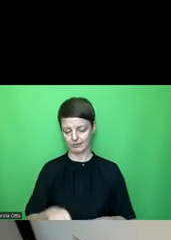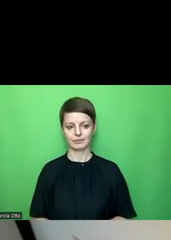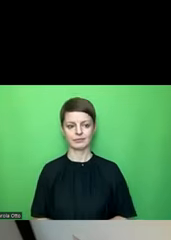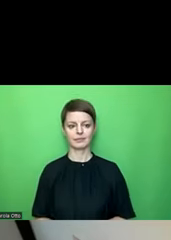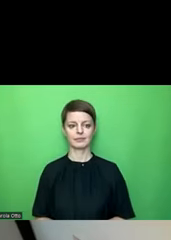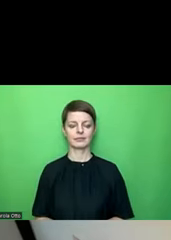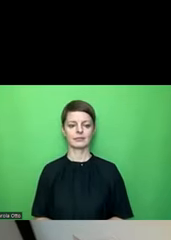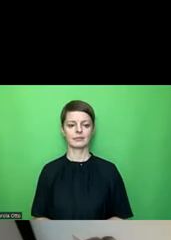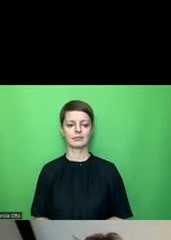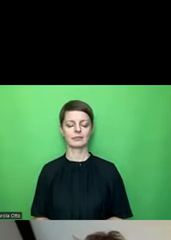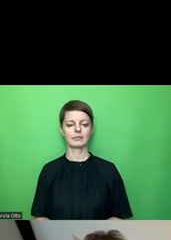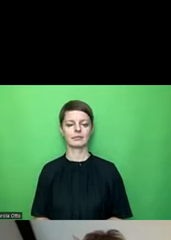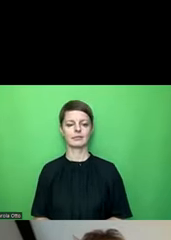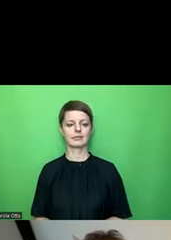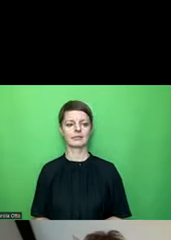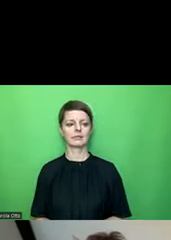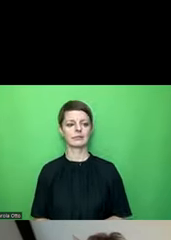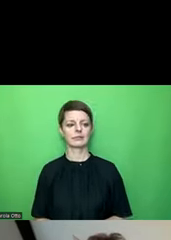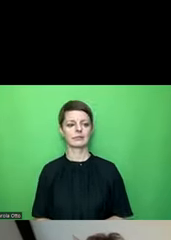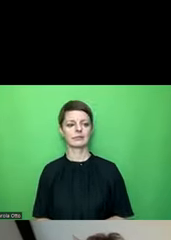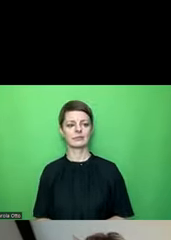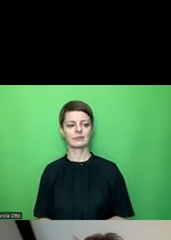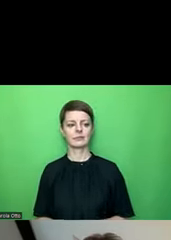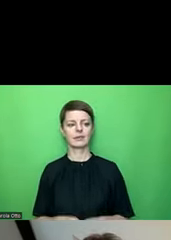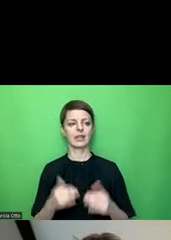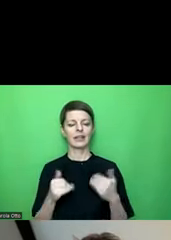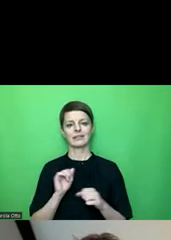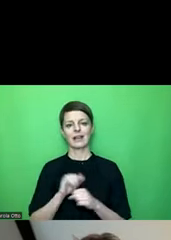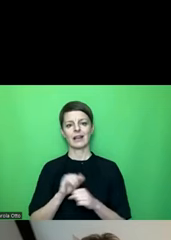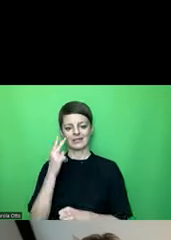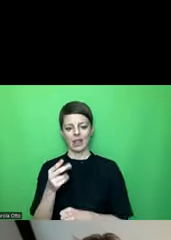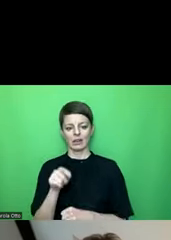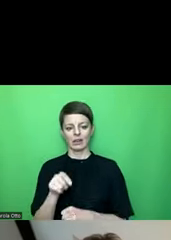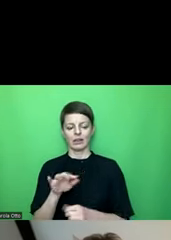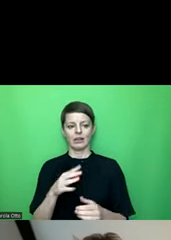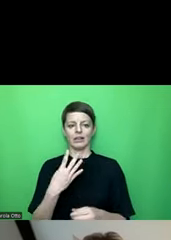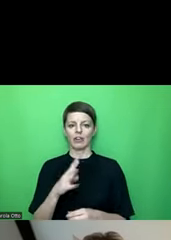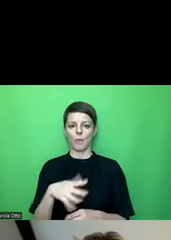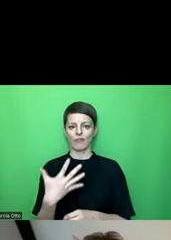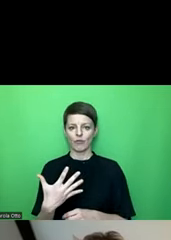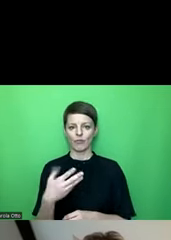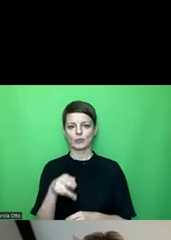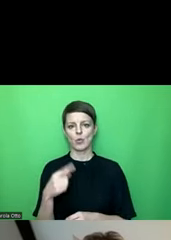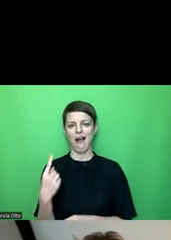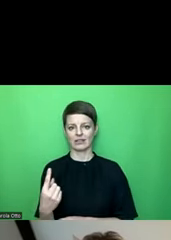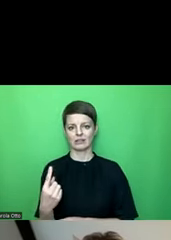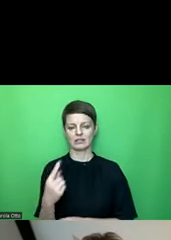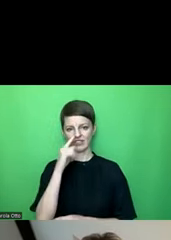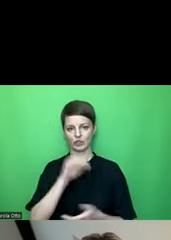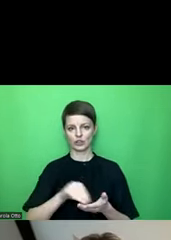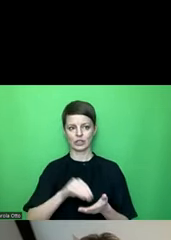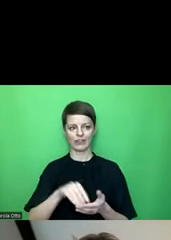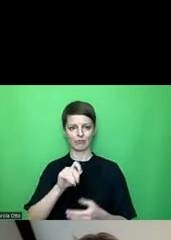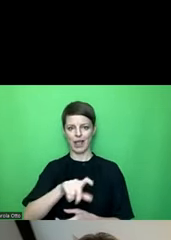Und jetzt kann ich auch wahrscheinlich sehen, dass ich tatsächlich sogar über 4,5 zu 1 komme, wenn ich die Schrift größer mache,